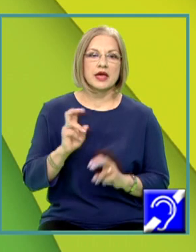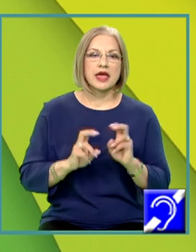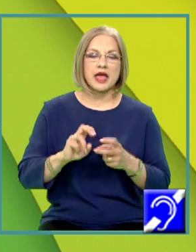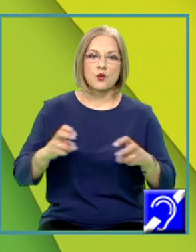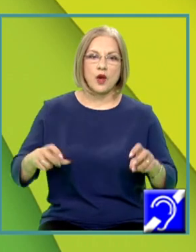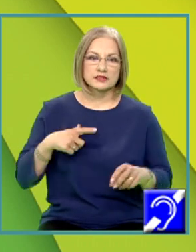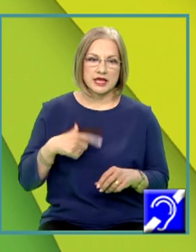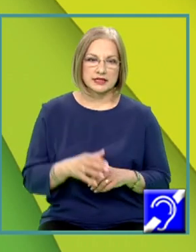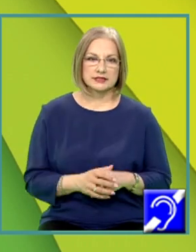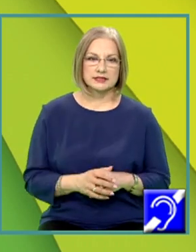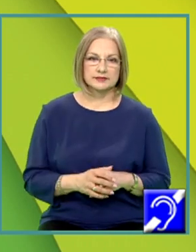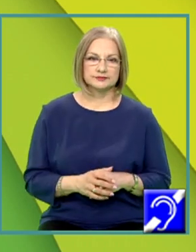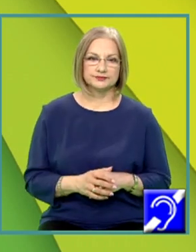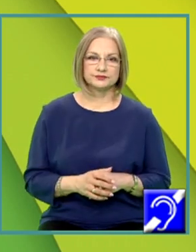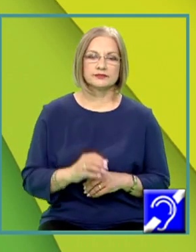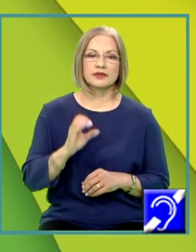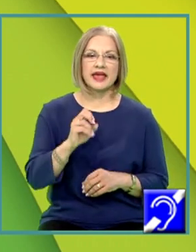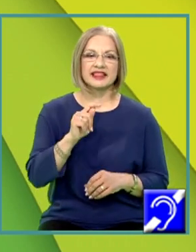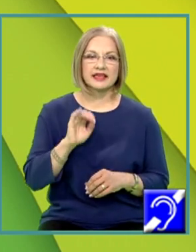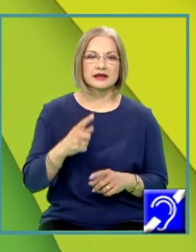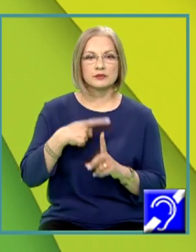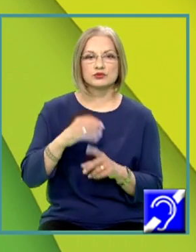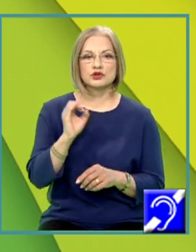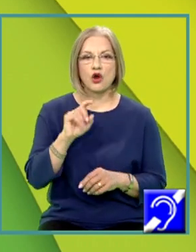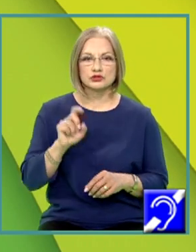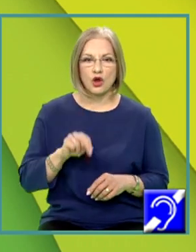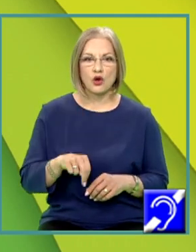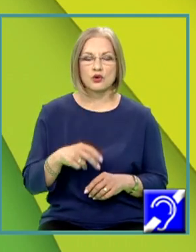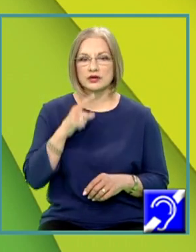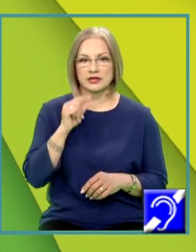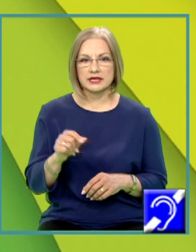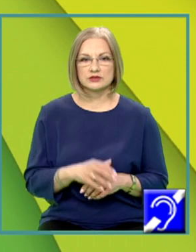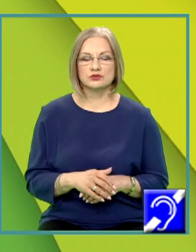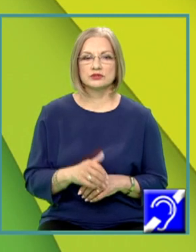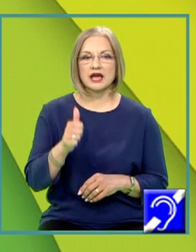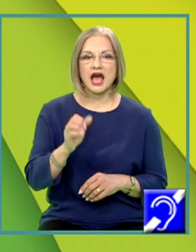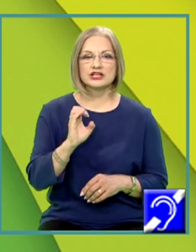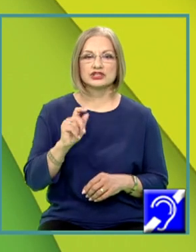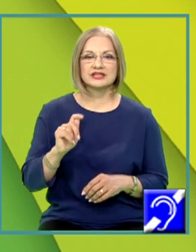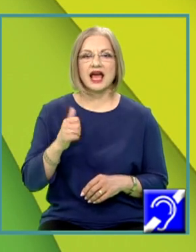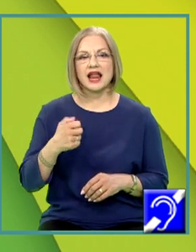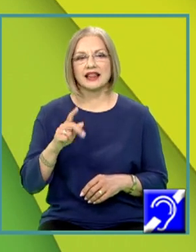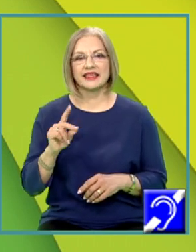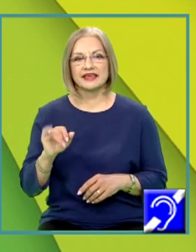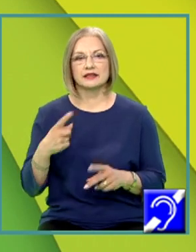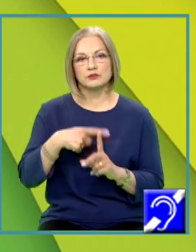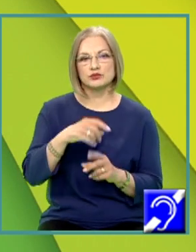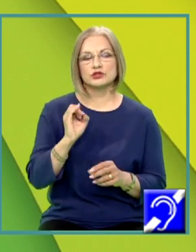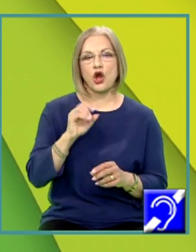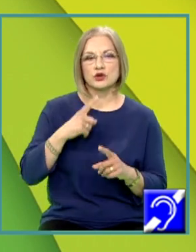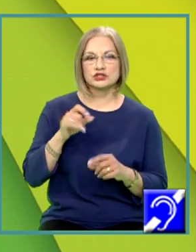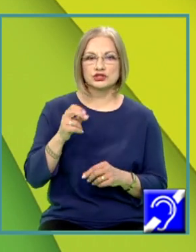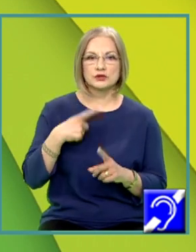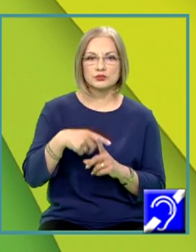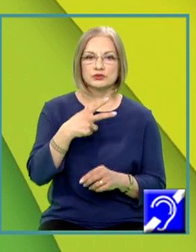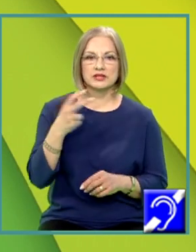loc este etena plus ozon rezultă acetaldehide plus oxigen plus